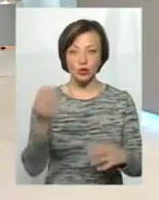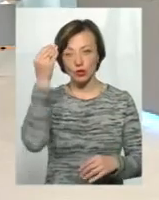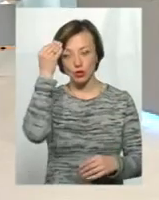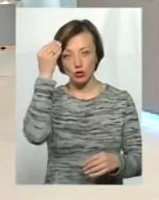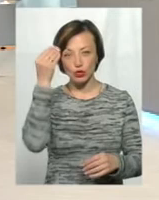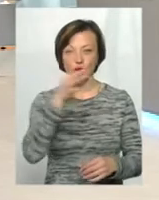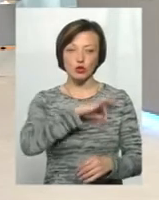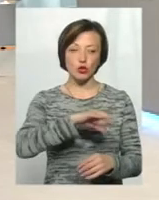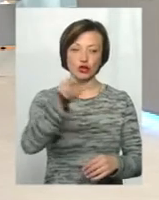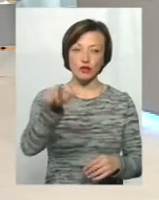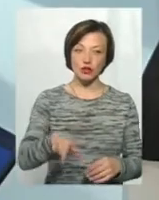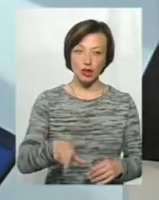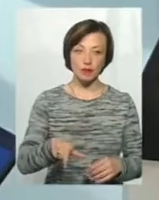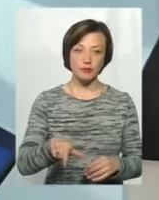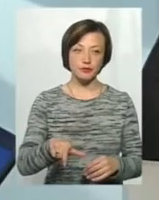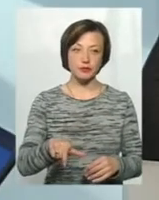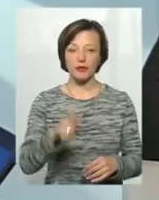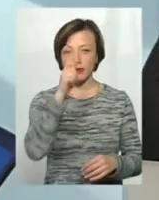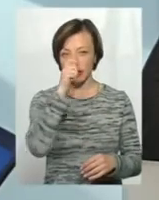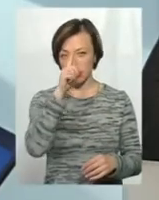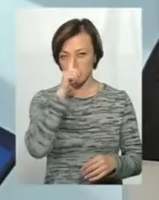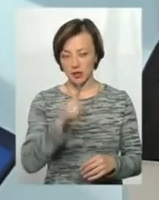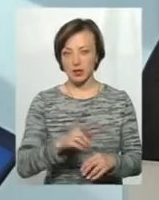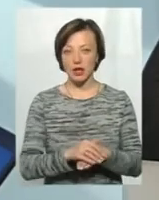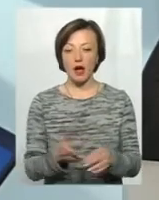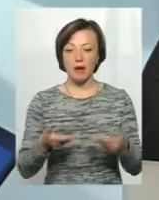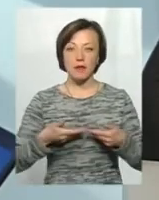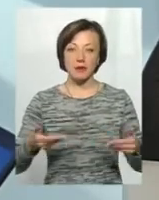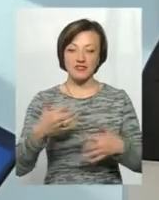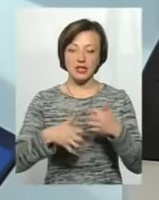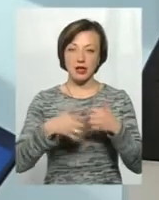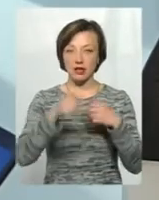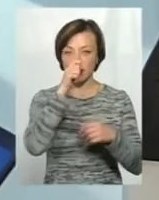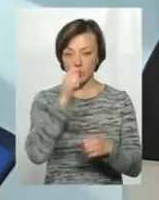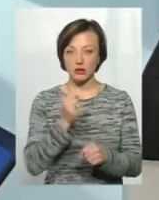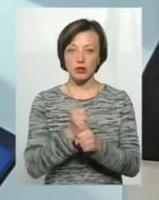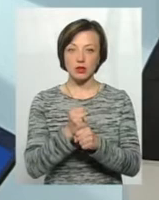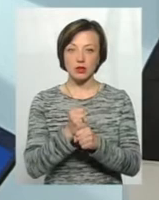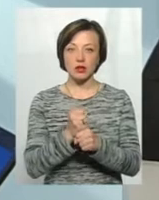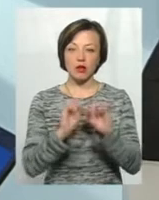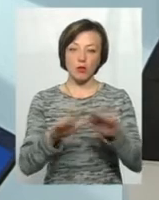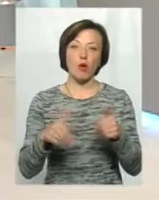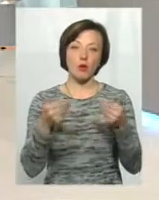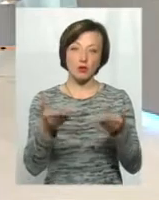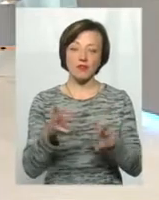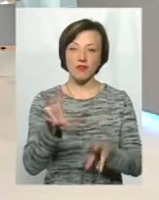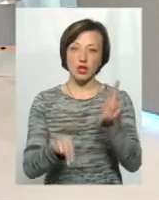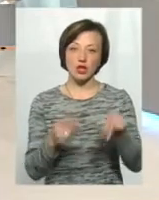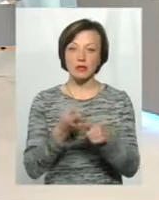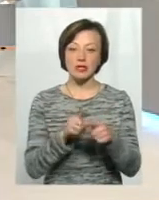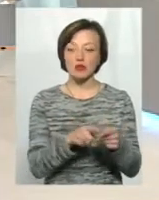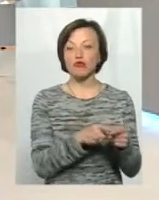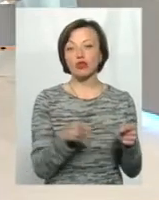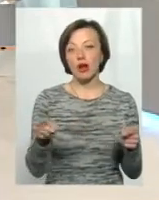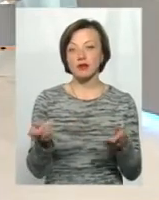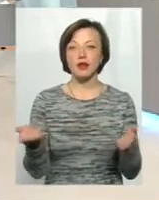споживача буквально в квітні місяці. Ми всередині квітня вийшли на ринок з пропозицією. Ми вважаємо, що це якраз той час,